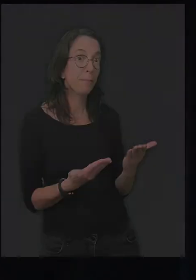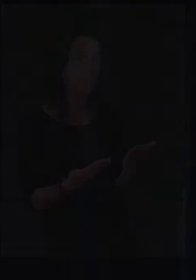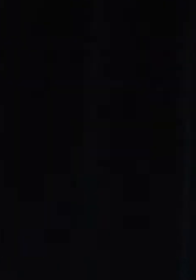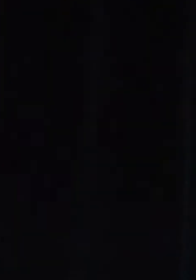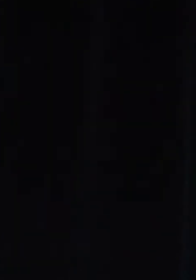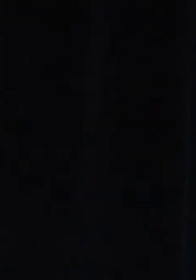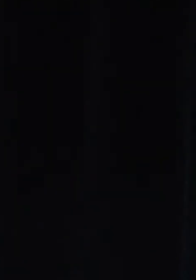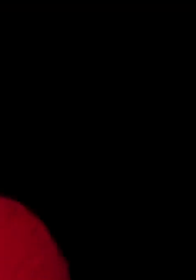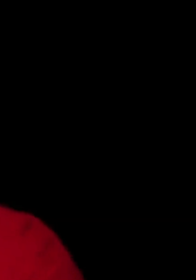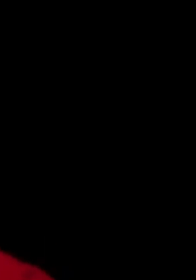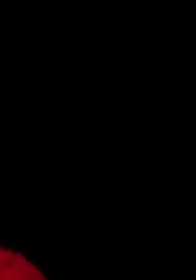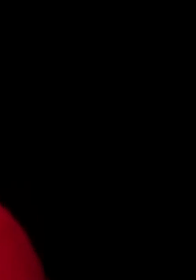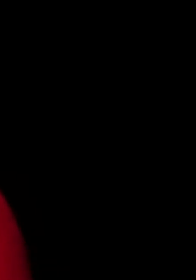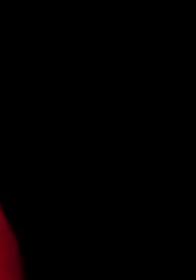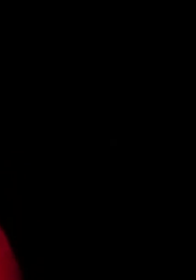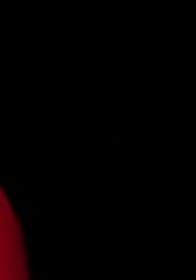Yog,